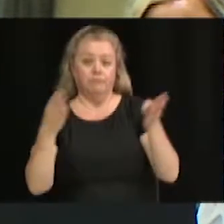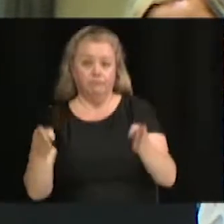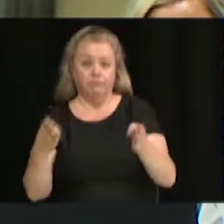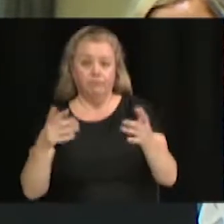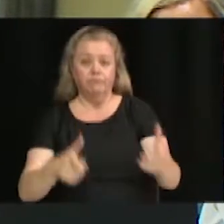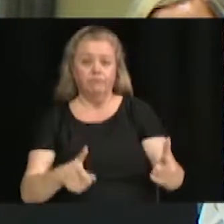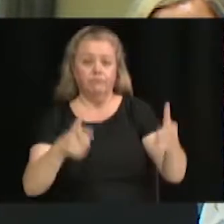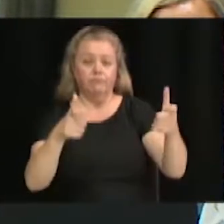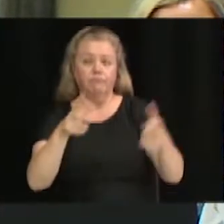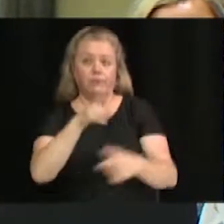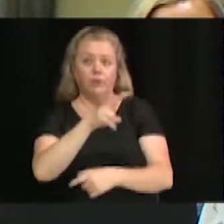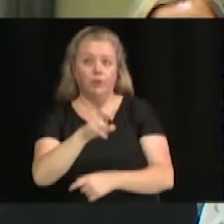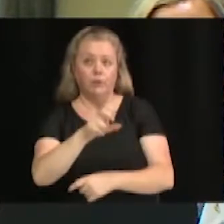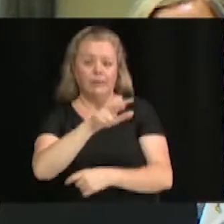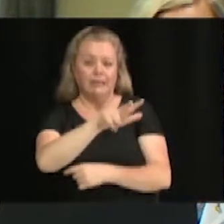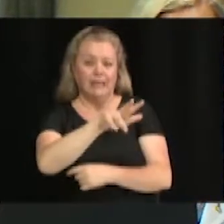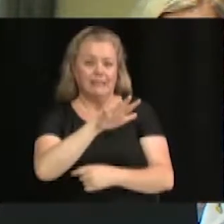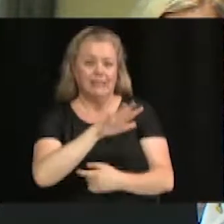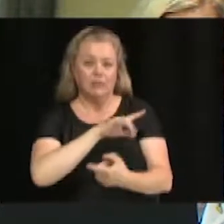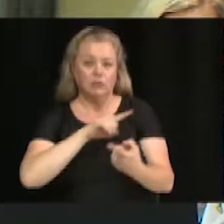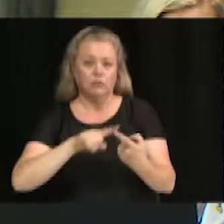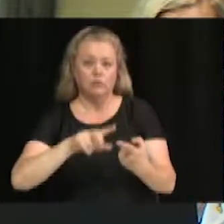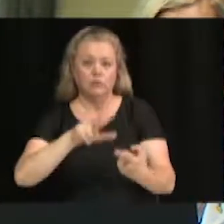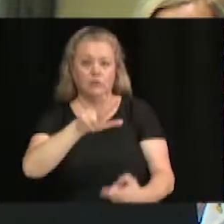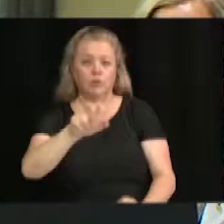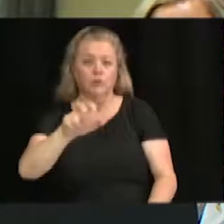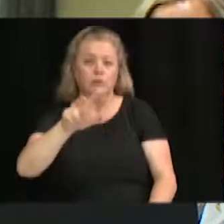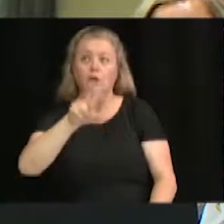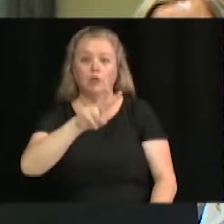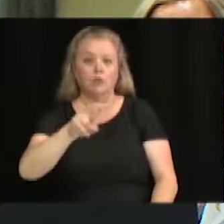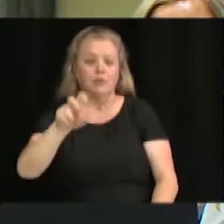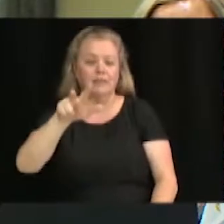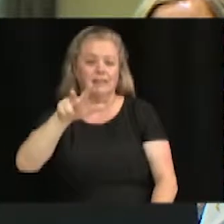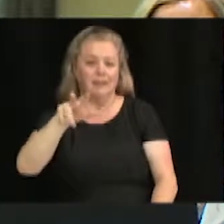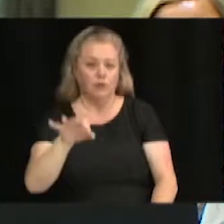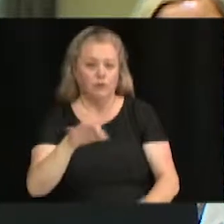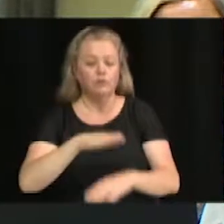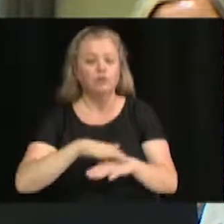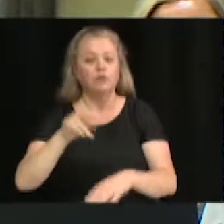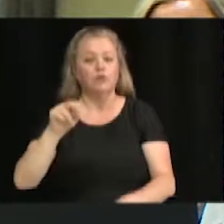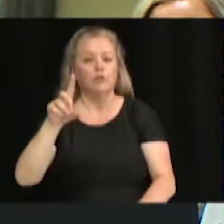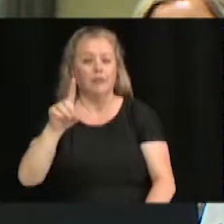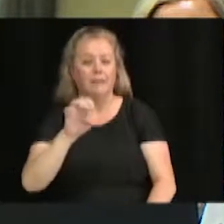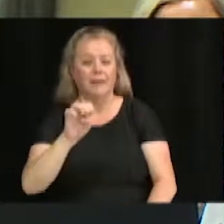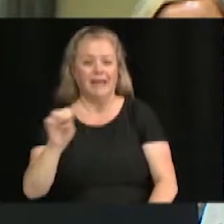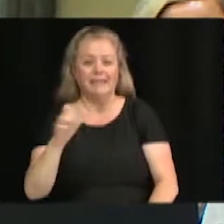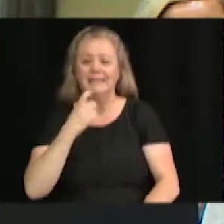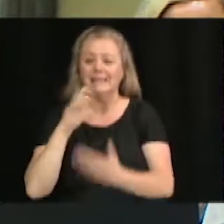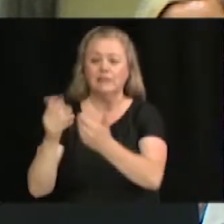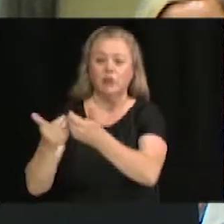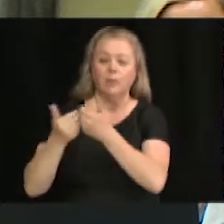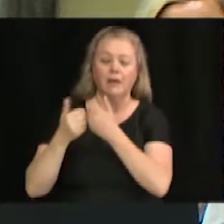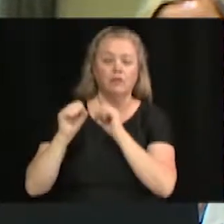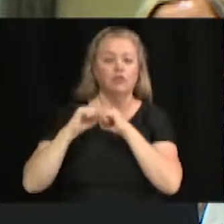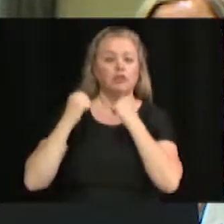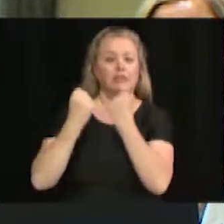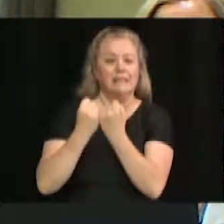235 à 239 Notre-Dame-Est, déposés par Société en commandite